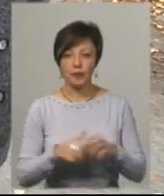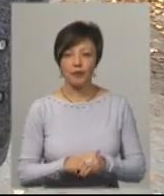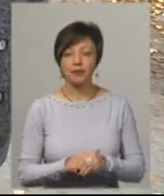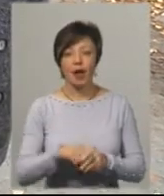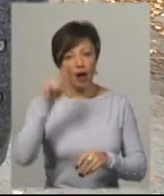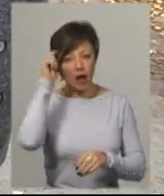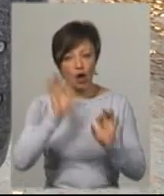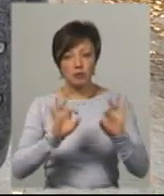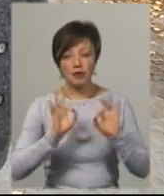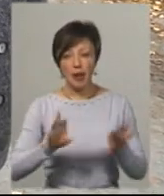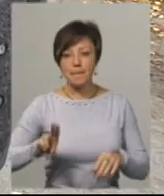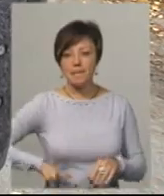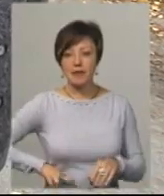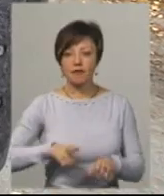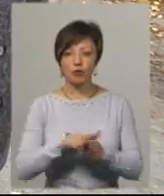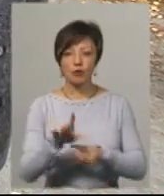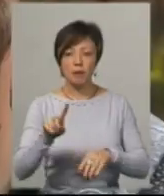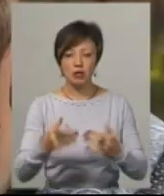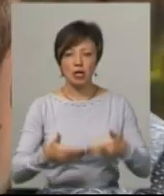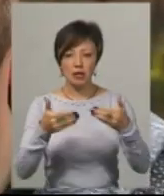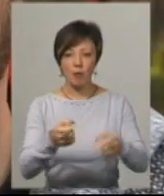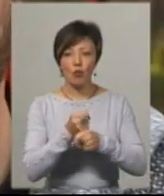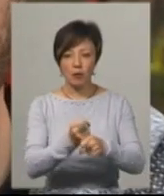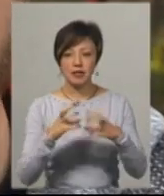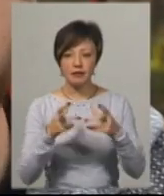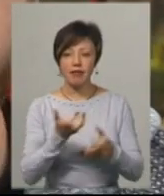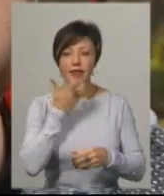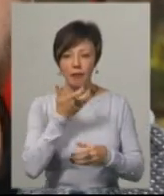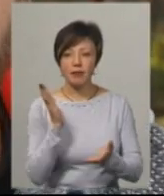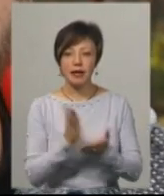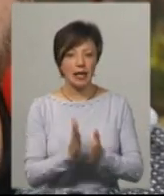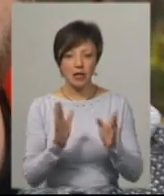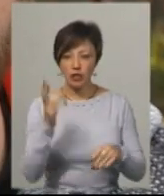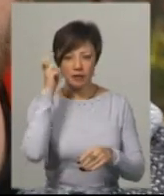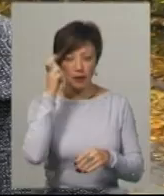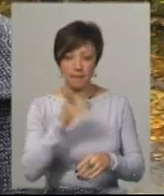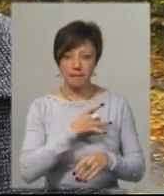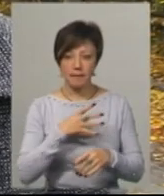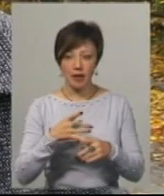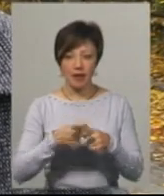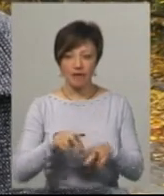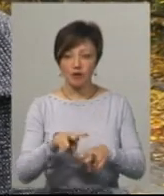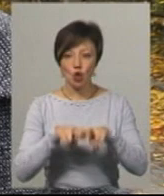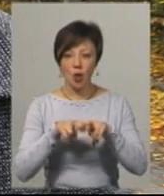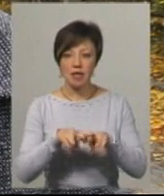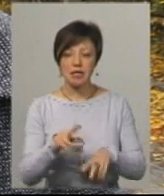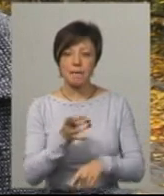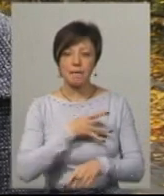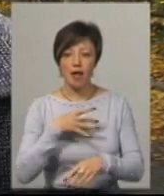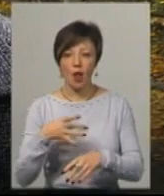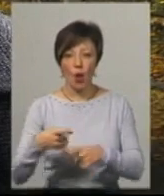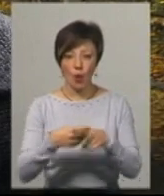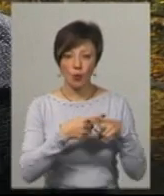розповідає, у Мінську, де і відбудеться перший етап кубка світу, теплі велотреки є і не лише в столиці Білорусі. Наскільки у них великі спортивні